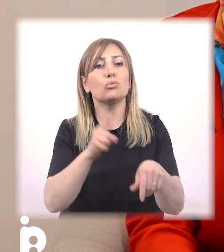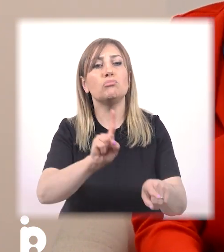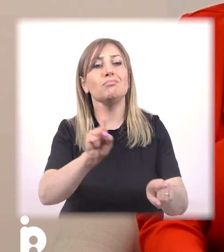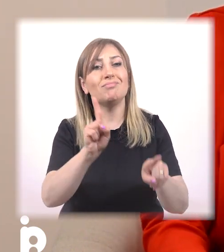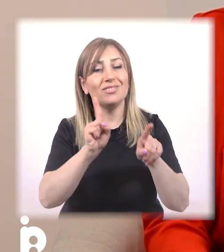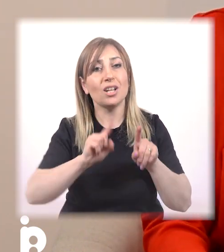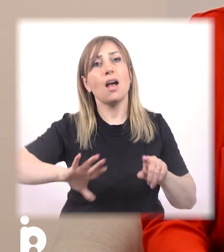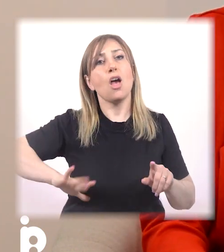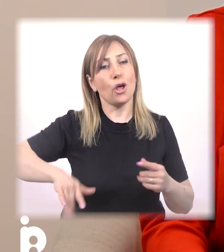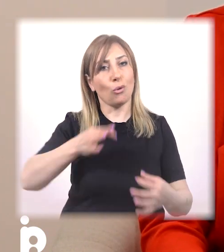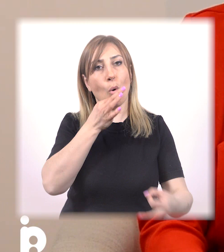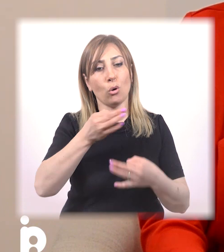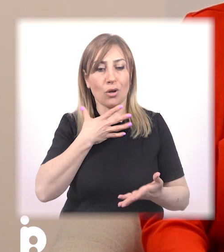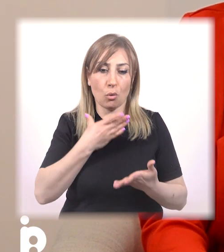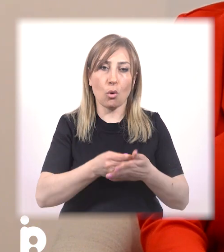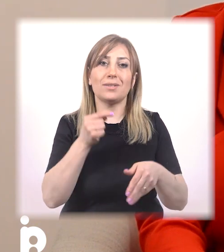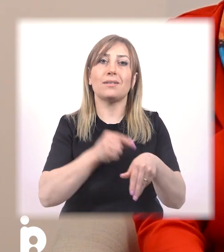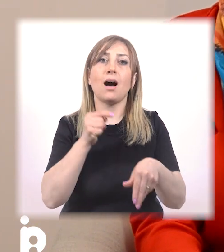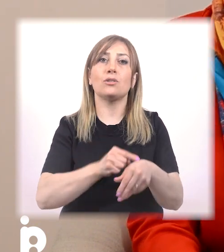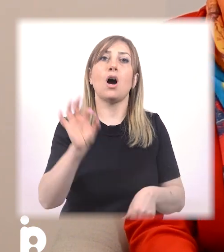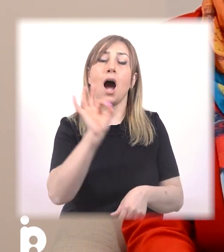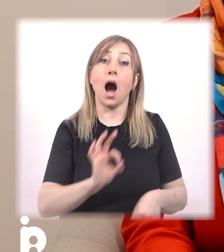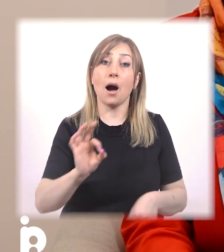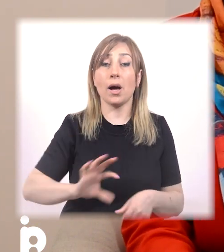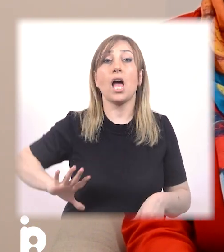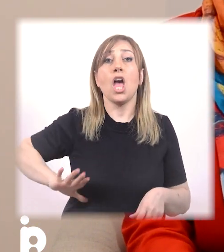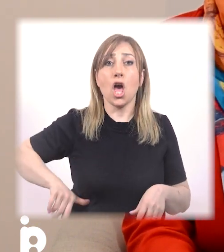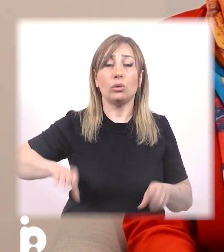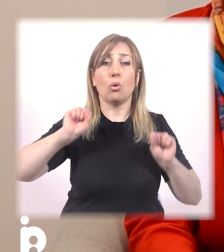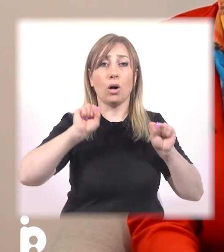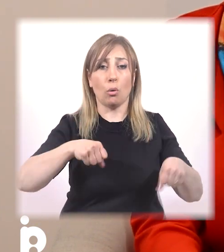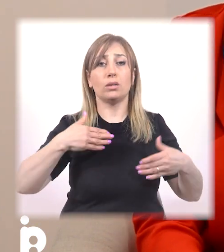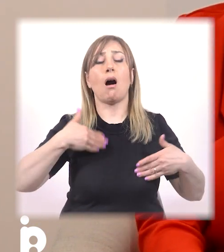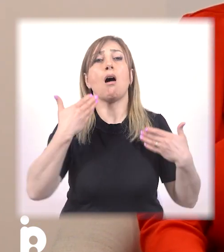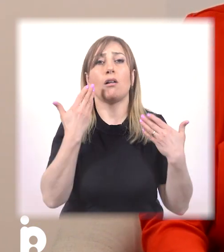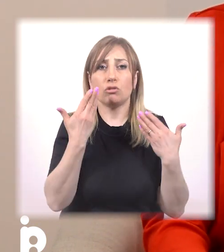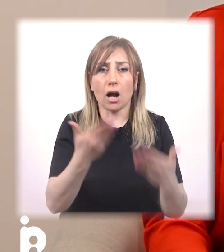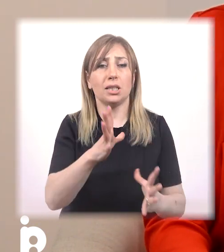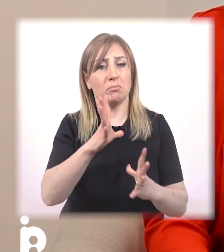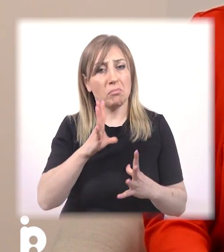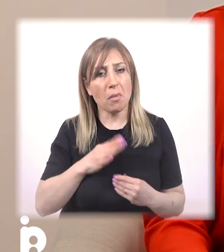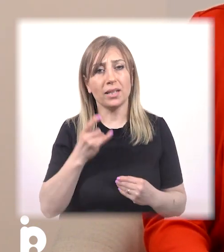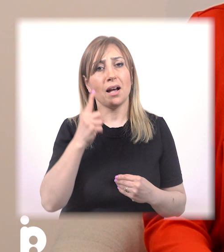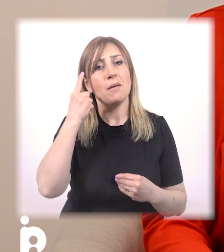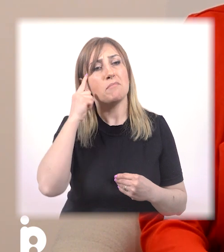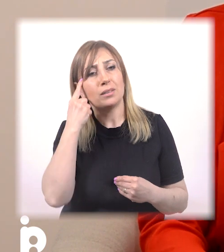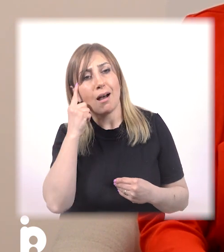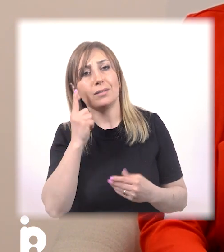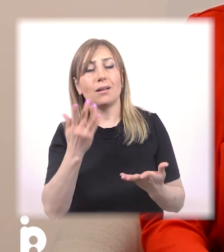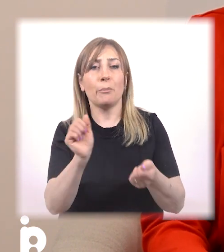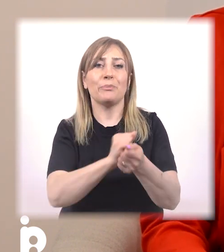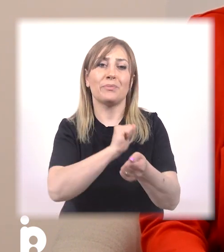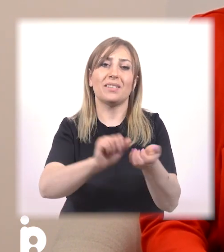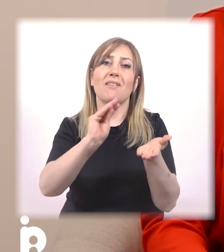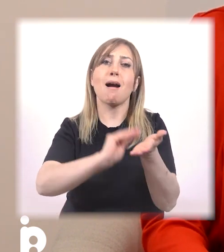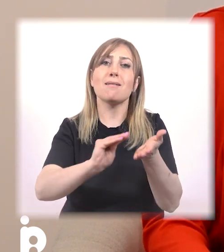նրան և նրա սկացողությունները, հետոք կխոսեք ձեր սկացողություններից, որից հետոք առաջարկեք միասին, մտացել